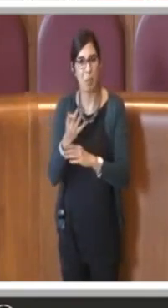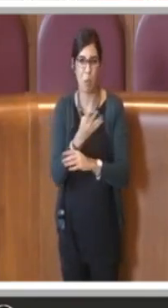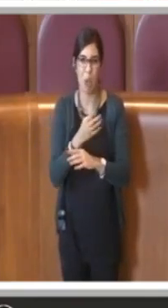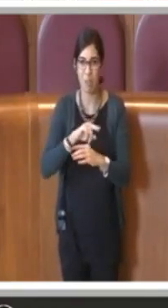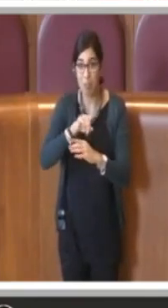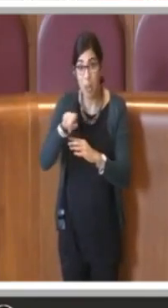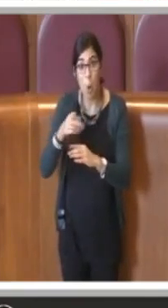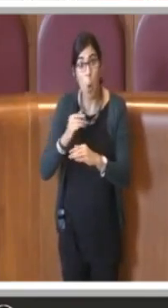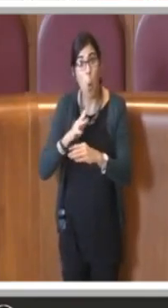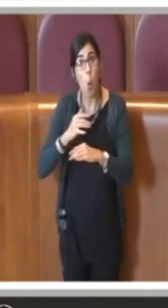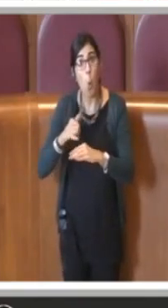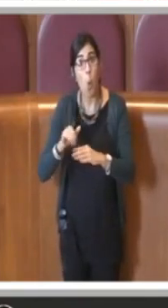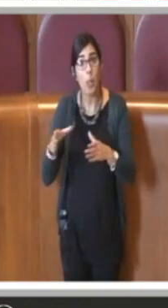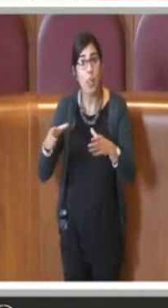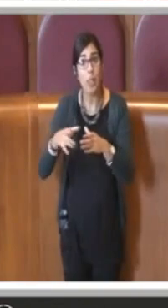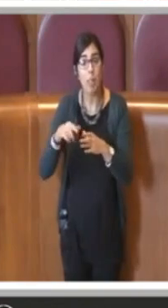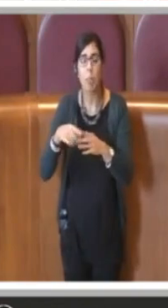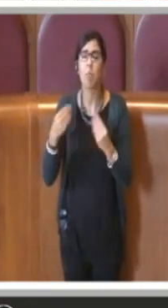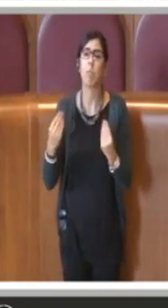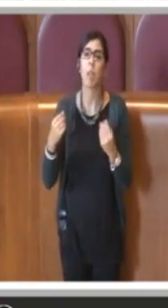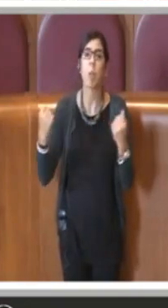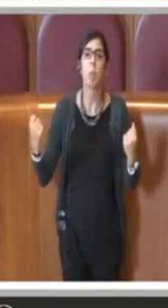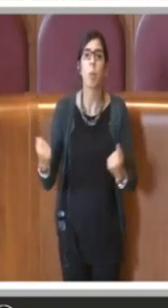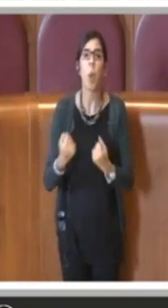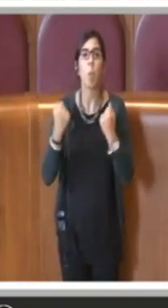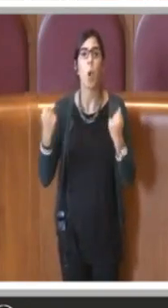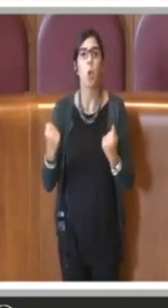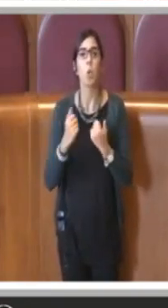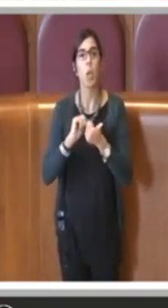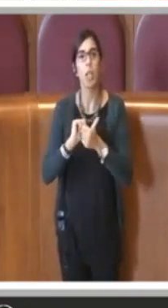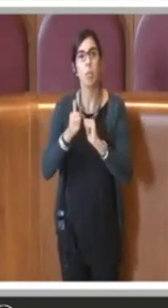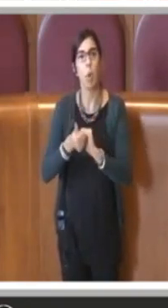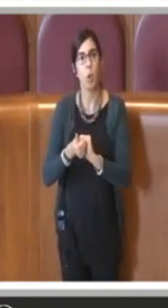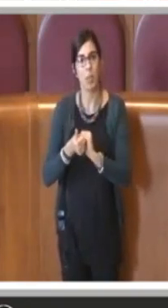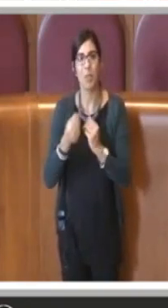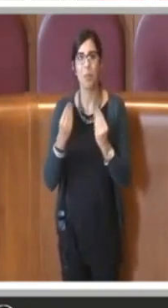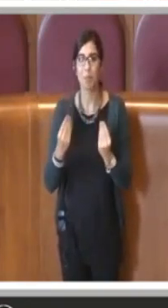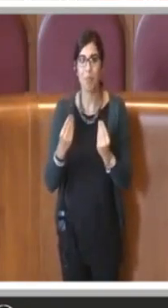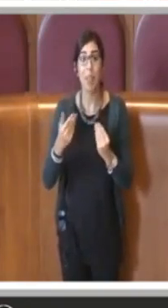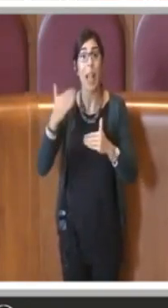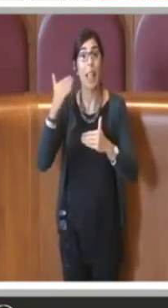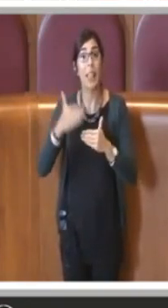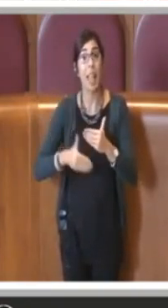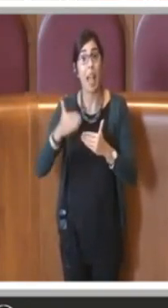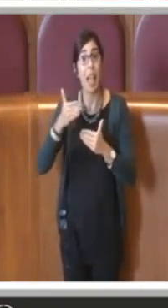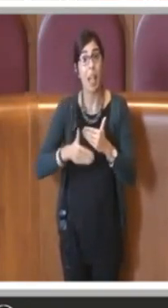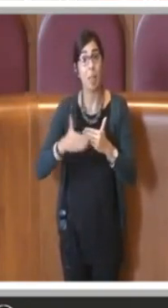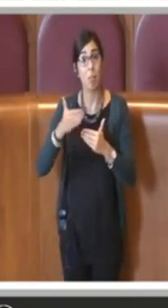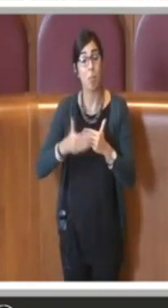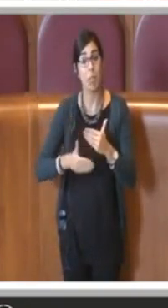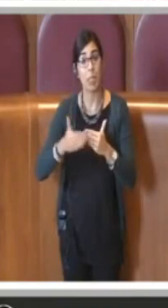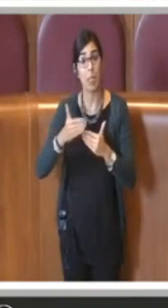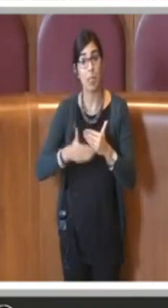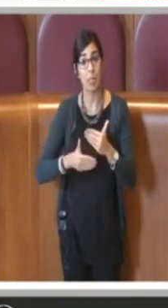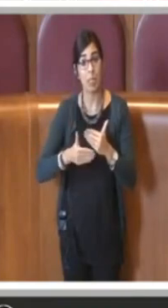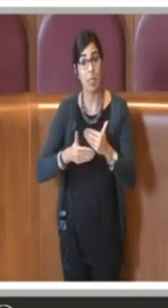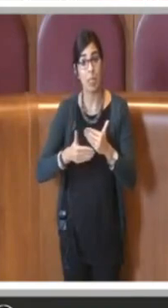promozione sportiva e in particolare la proroga dei termini previsti dall